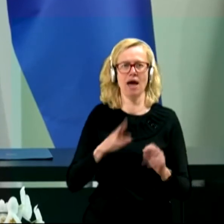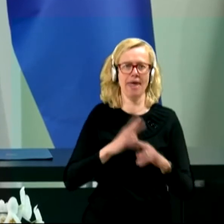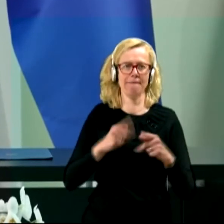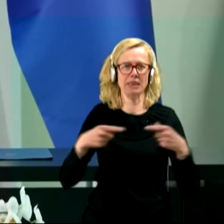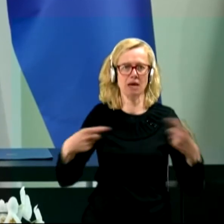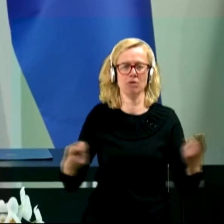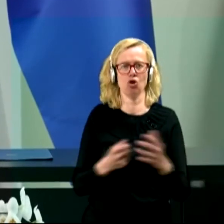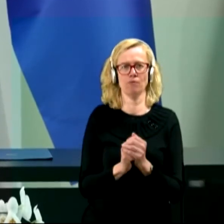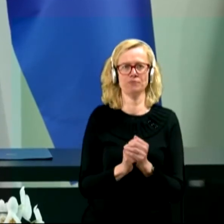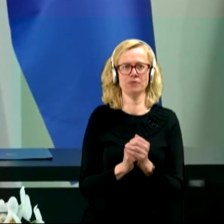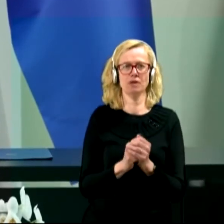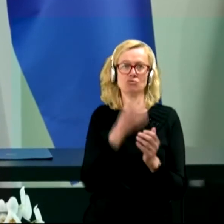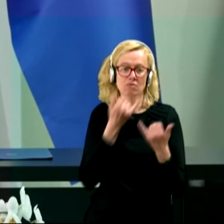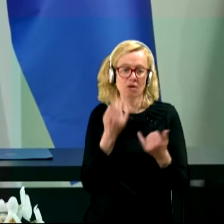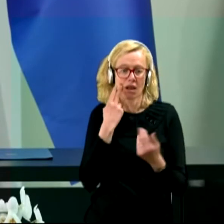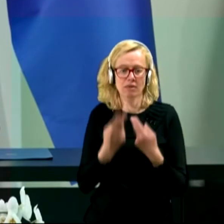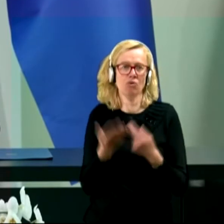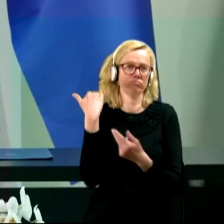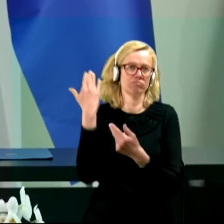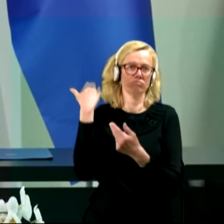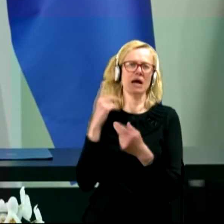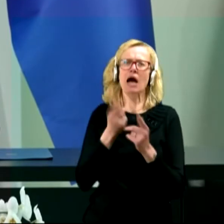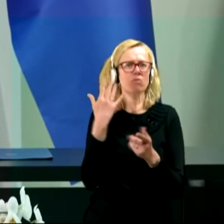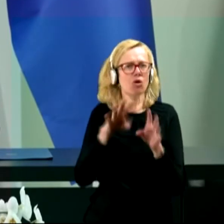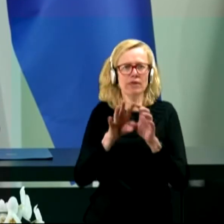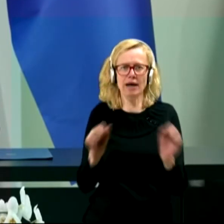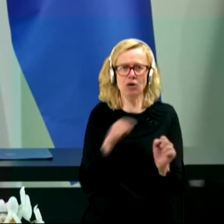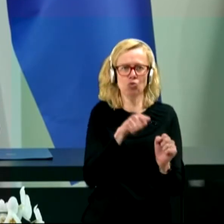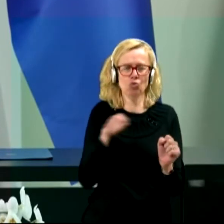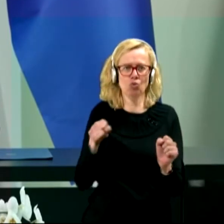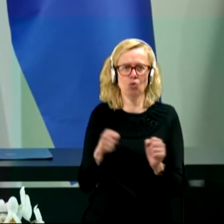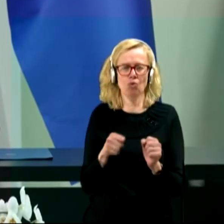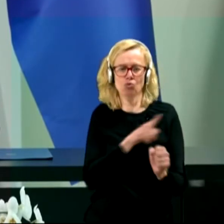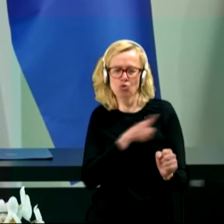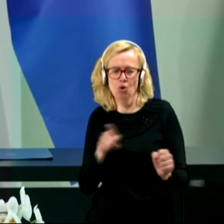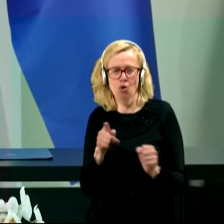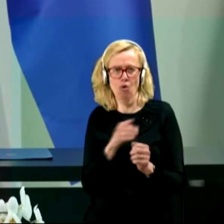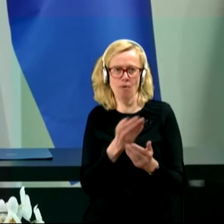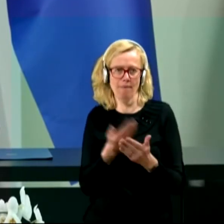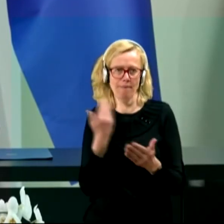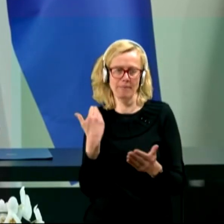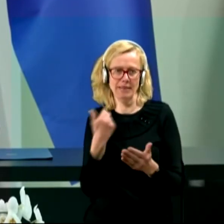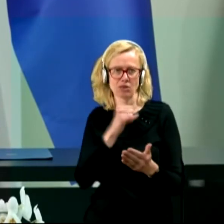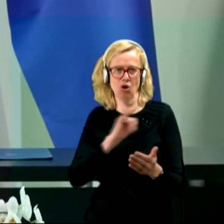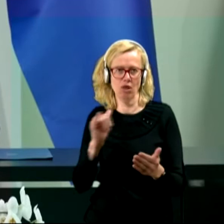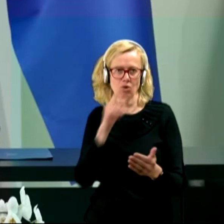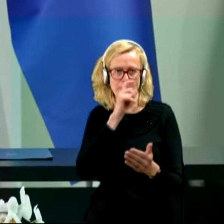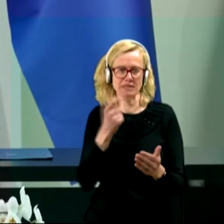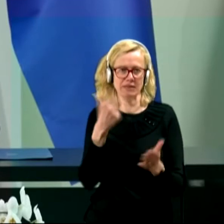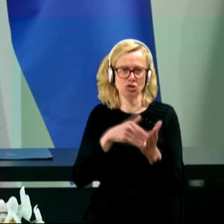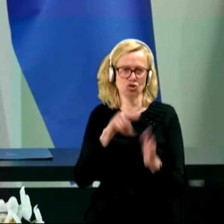Zdaj, ko danes gledamo nazaj, kaj je bilo tega narejeno do pred enim letom, se pravi do marca leta 2020,